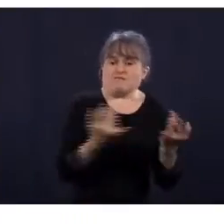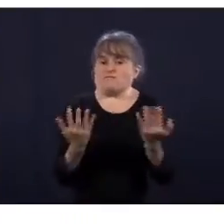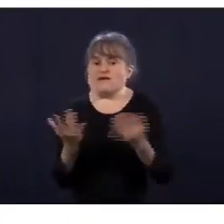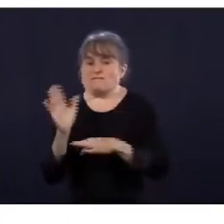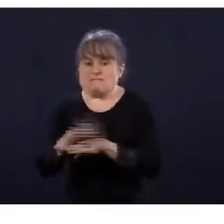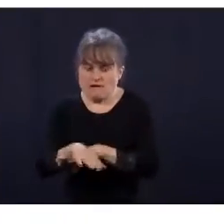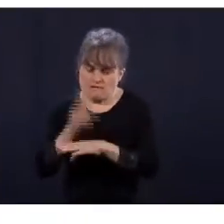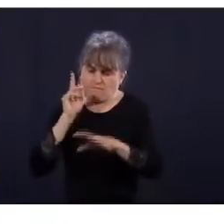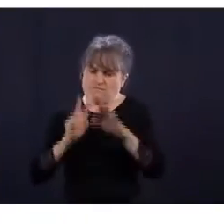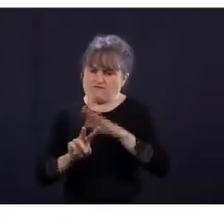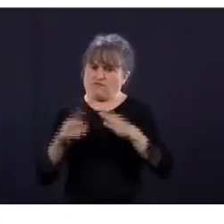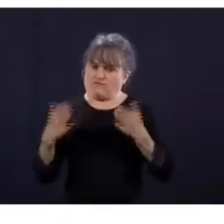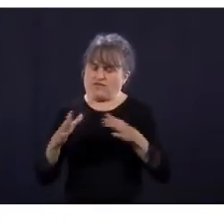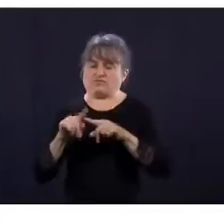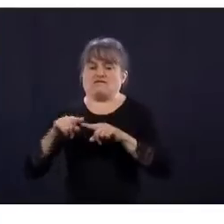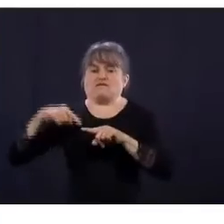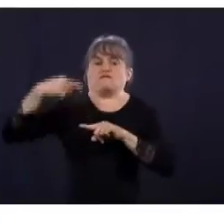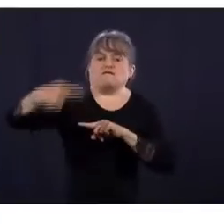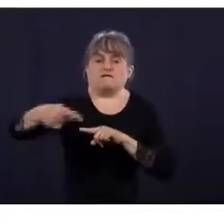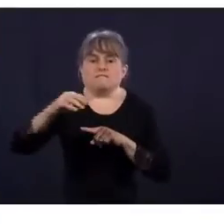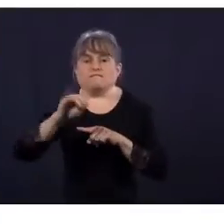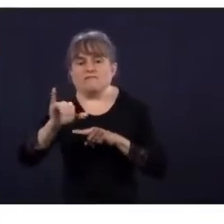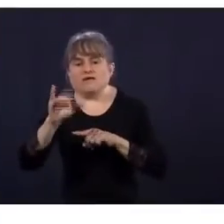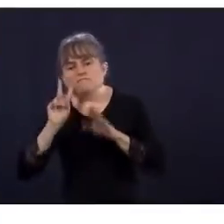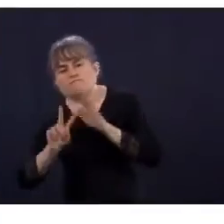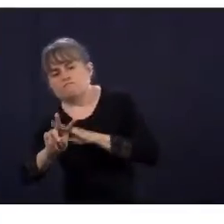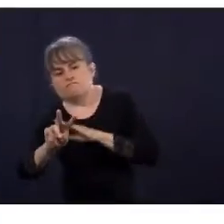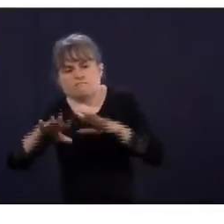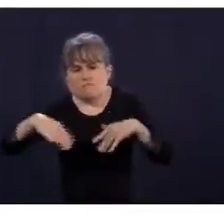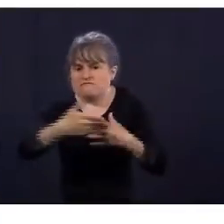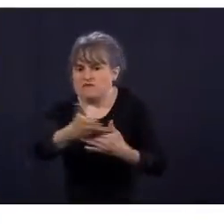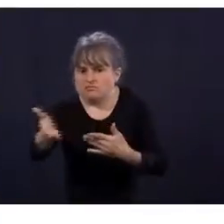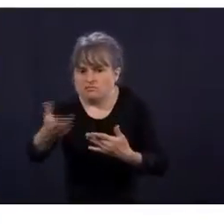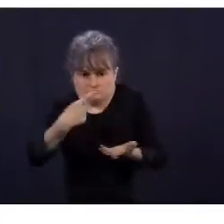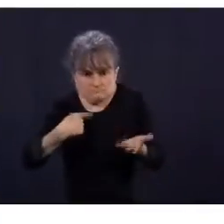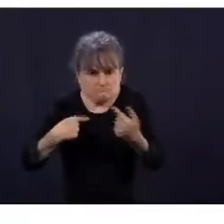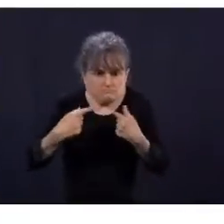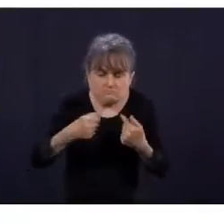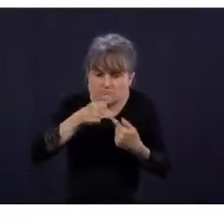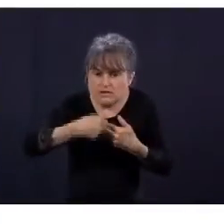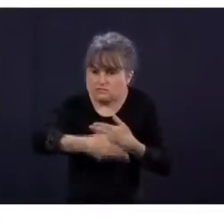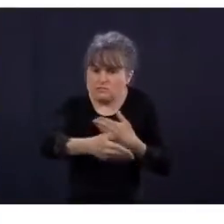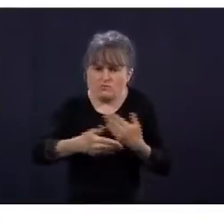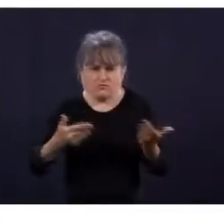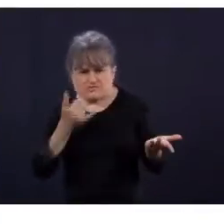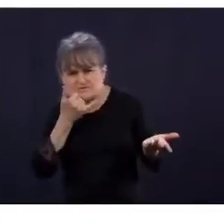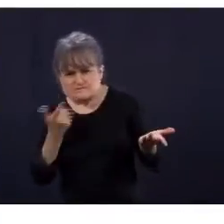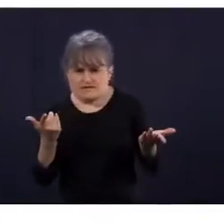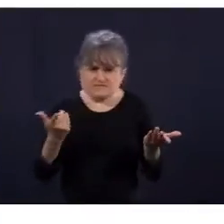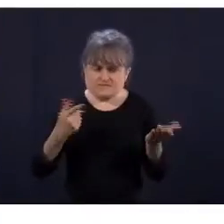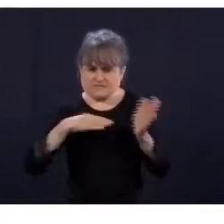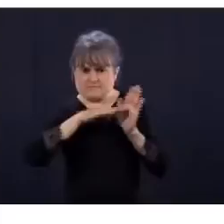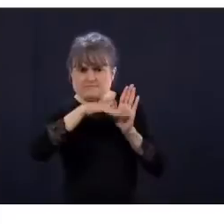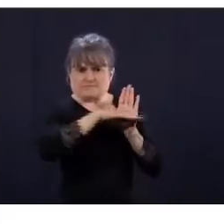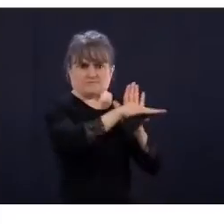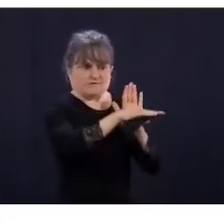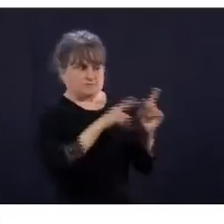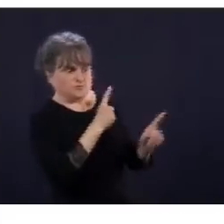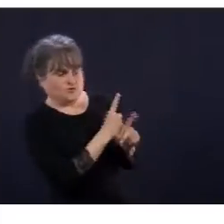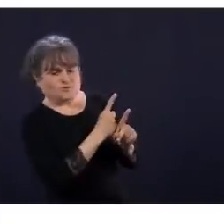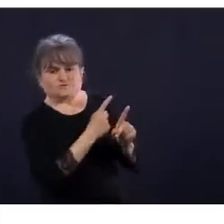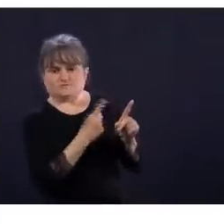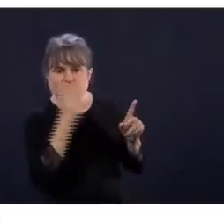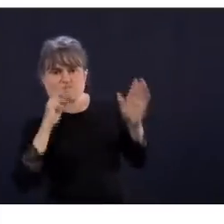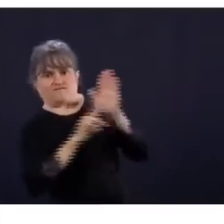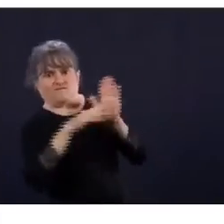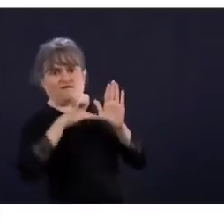site de l'INSPQ. Donc, il y a des scénarios qui sont faits, optimistes, pessimistes. Mais ce qui est important, et puis